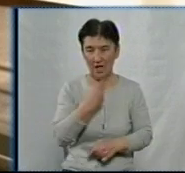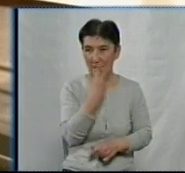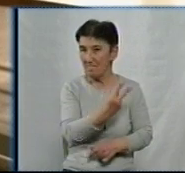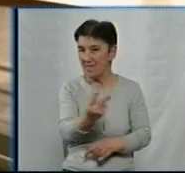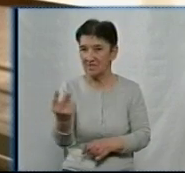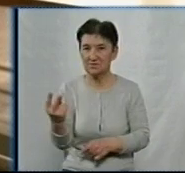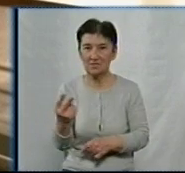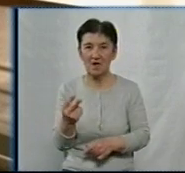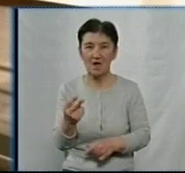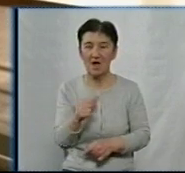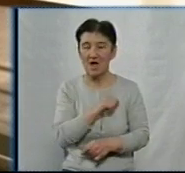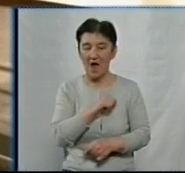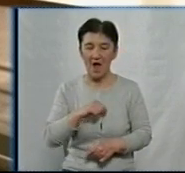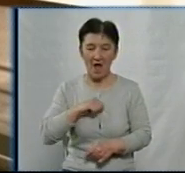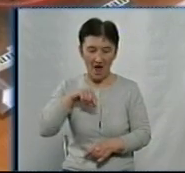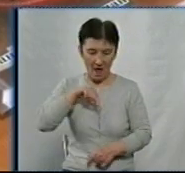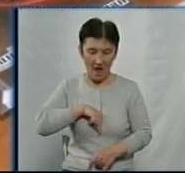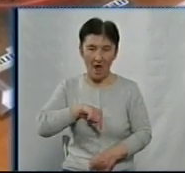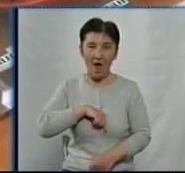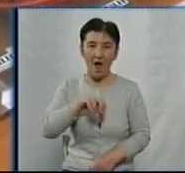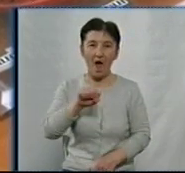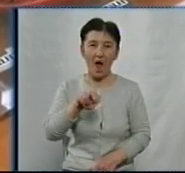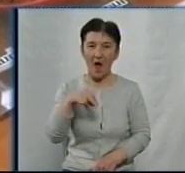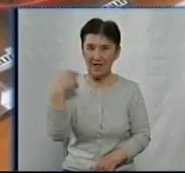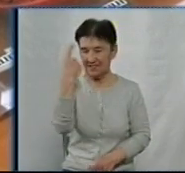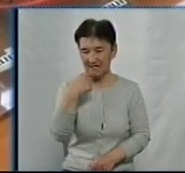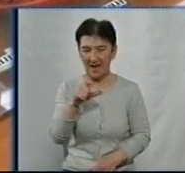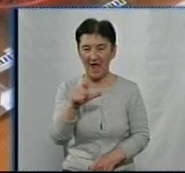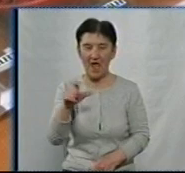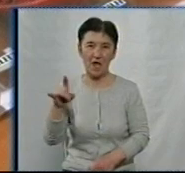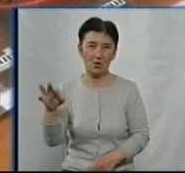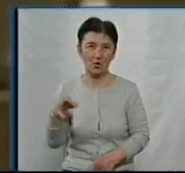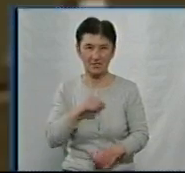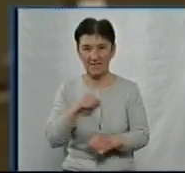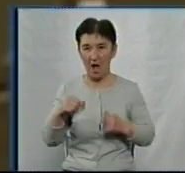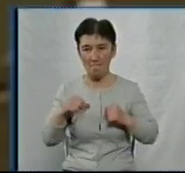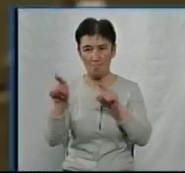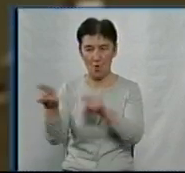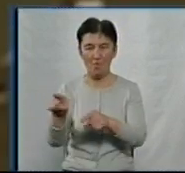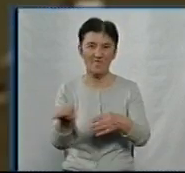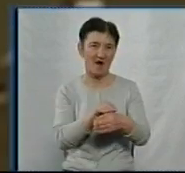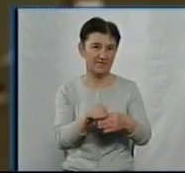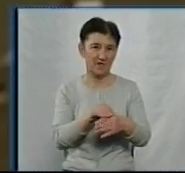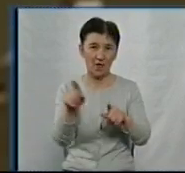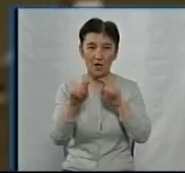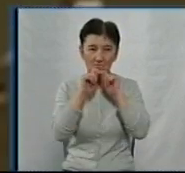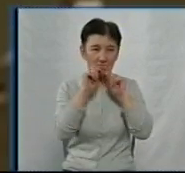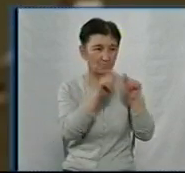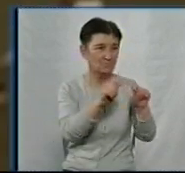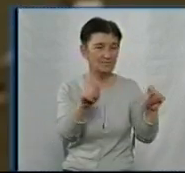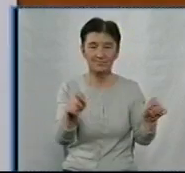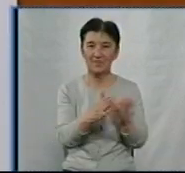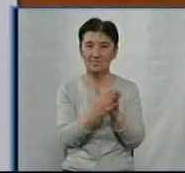альтер-его самого автора. Дій книги Роману Цуцик Віталій Запека подарував бібліотеці. За словами Світлани